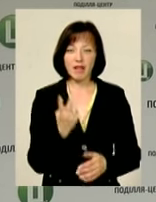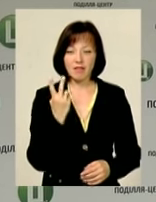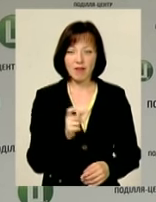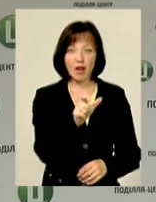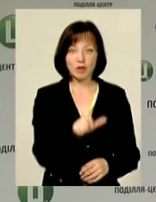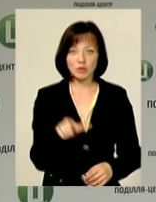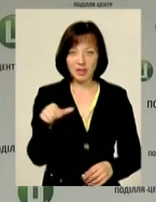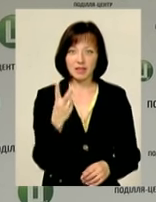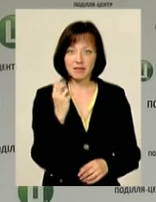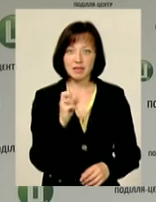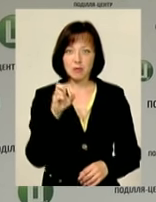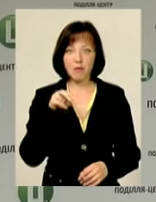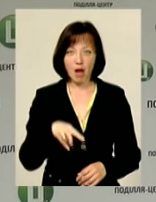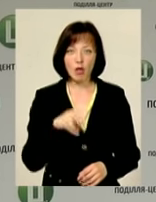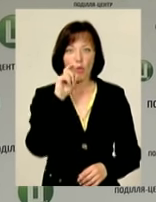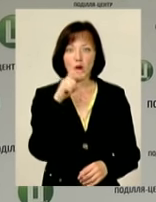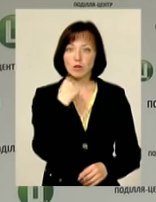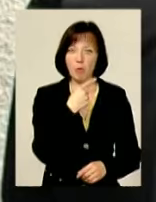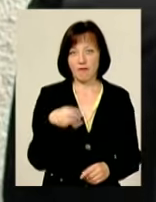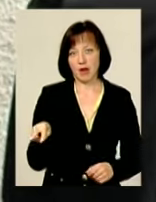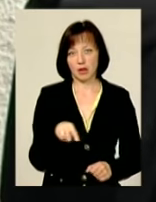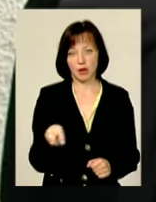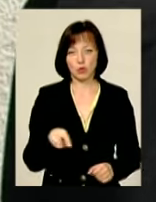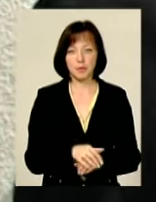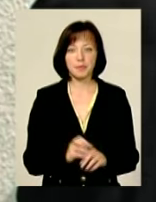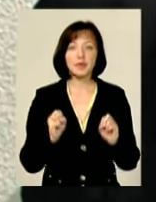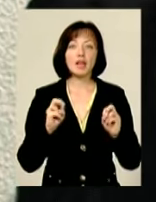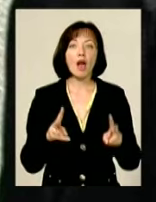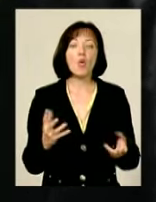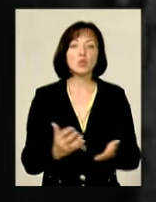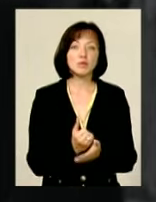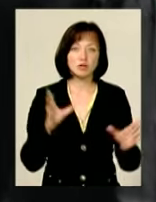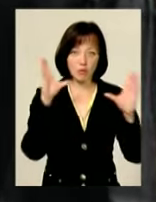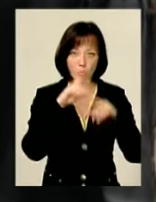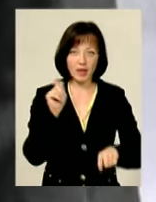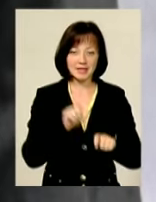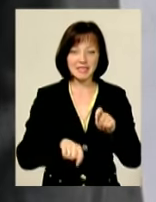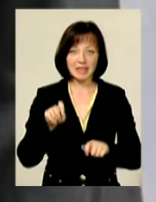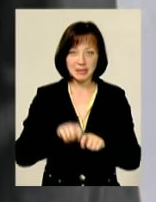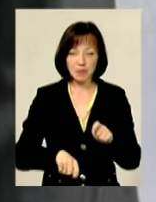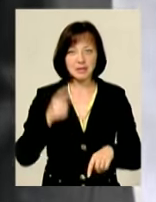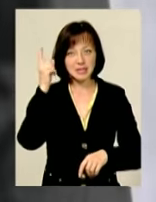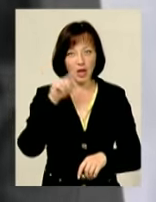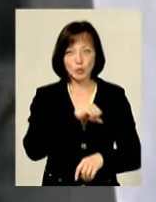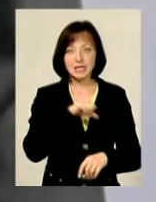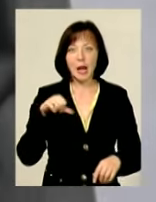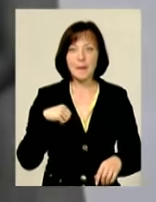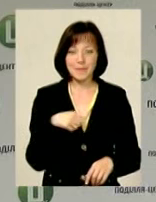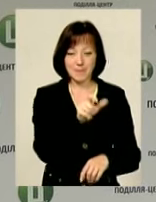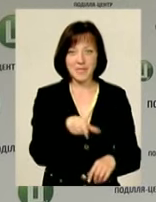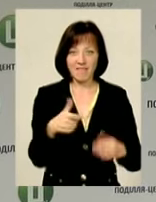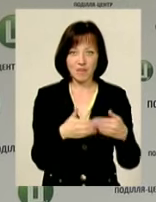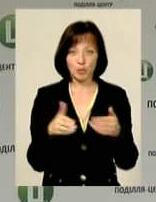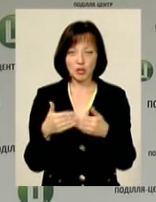-бальники з української мови та літератури Наскільки успішно впоралися із тестами, знають лише самі абітурієнти